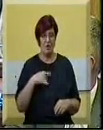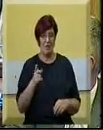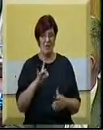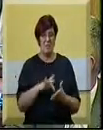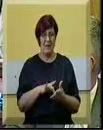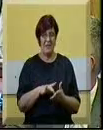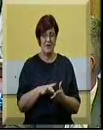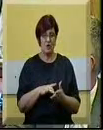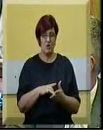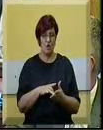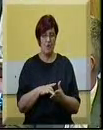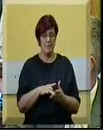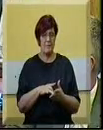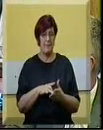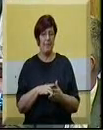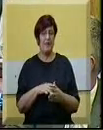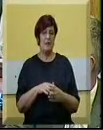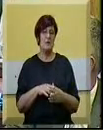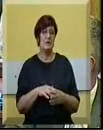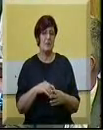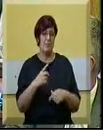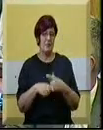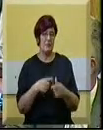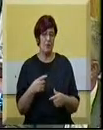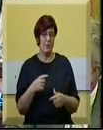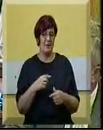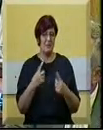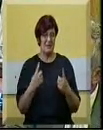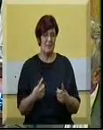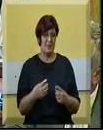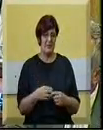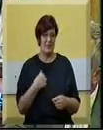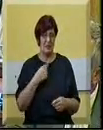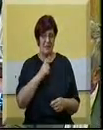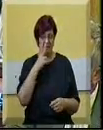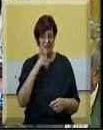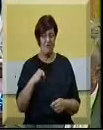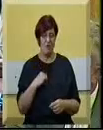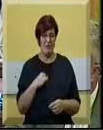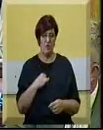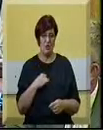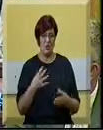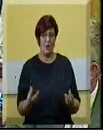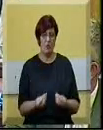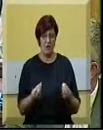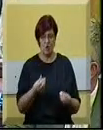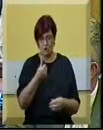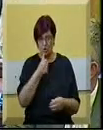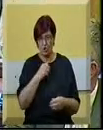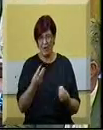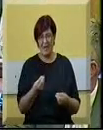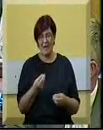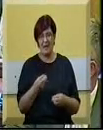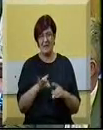mesto destabilizacije. Naprotiv. Ja ne vidim Vojvodinu kao nešto što bi bila neka